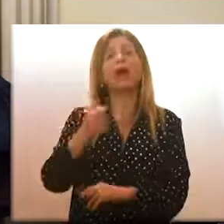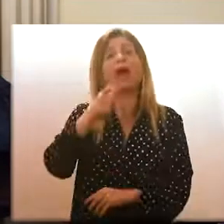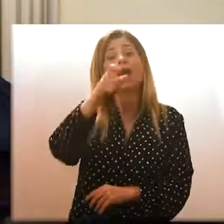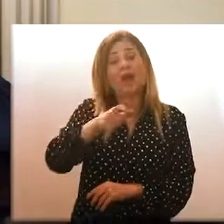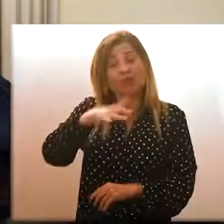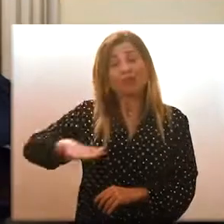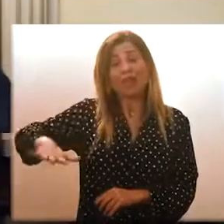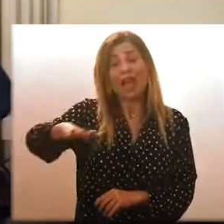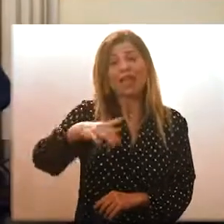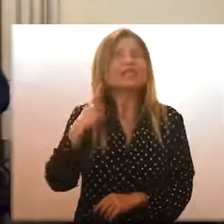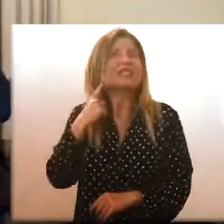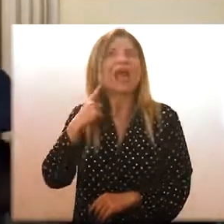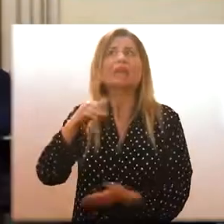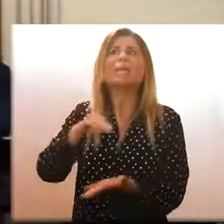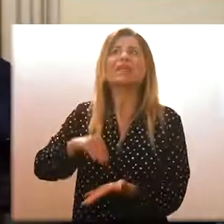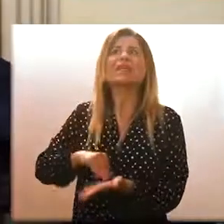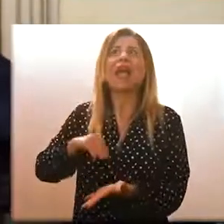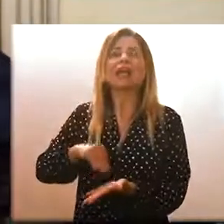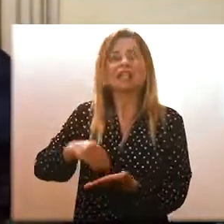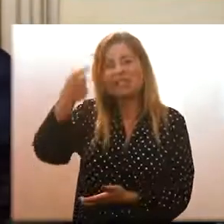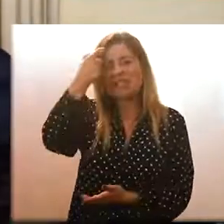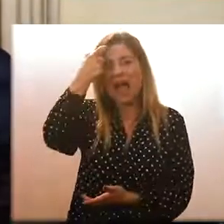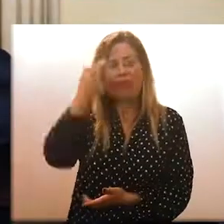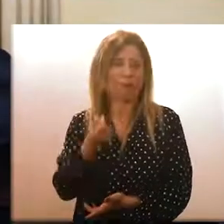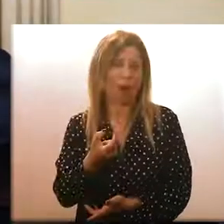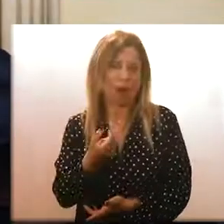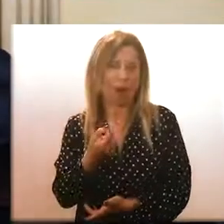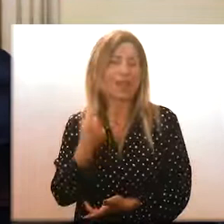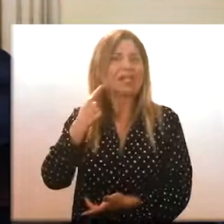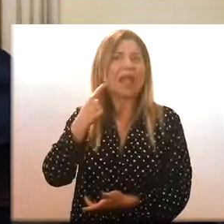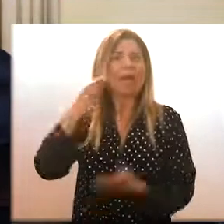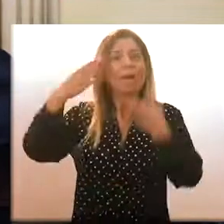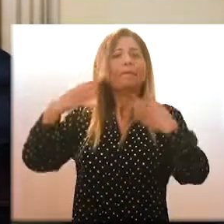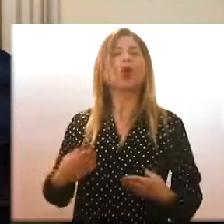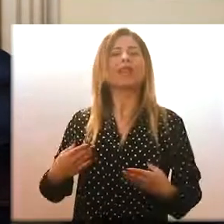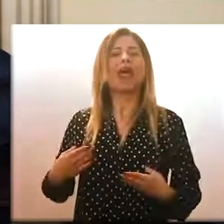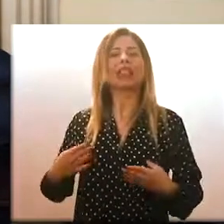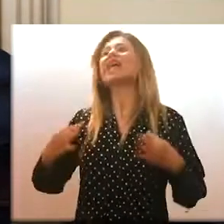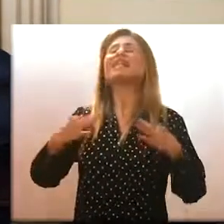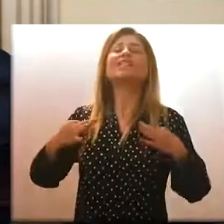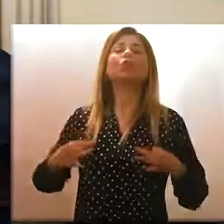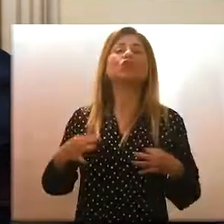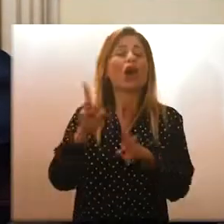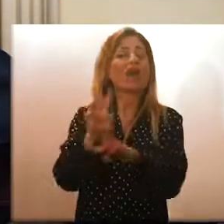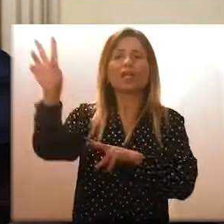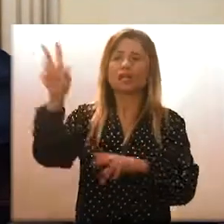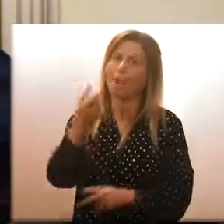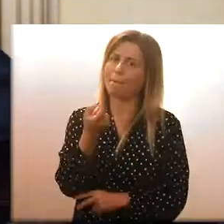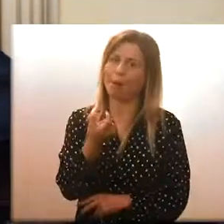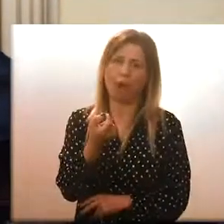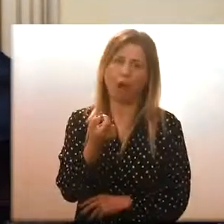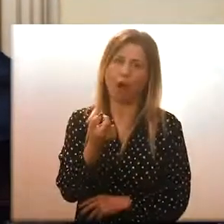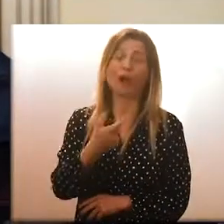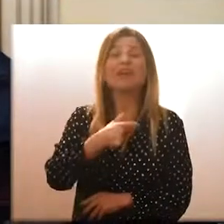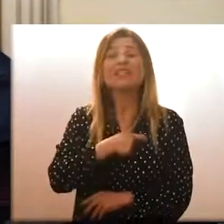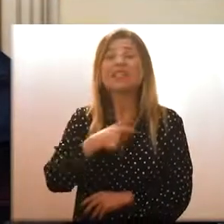presenza dello Stato, hanno bisogno di sentirsi protetti e garantiti dalle istituzioni nazionali. I sindaci oggi sono